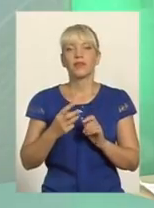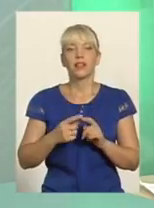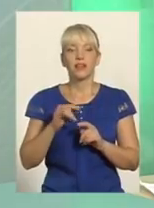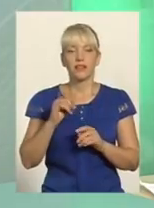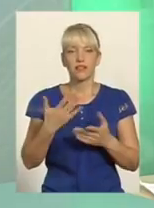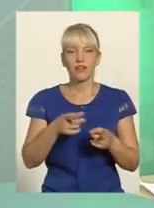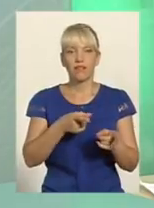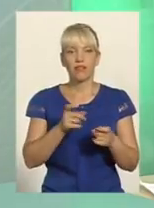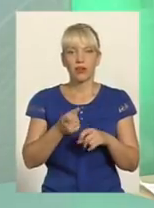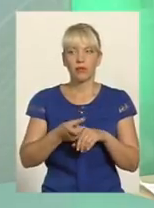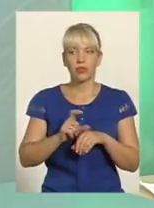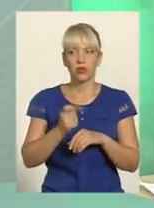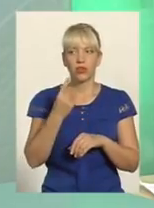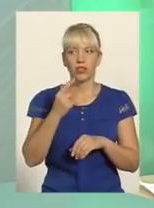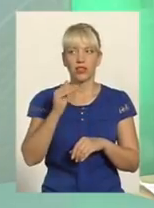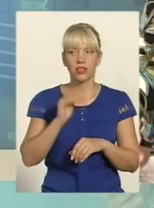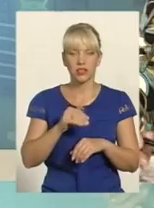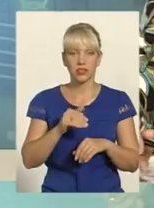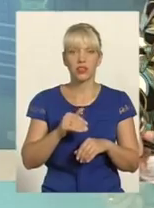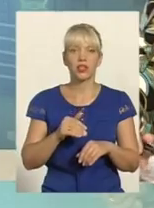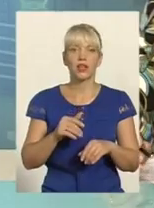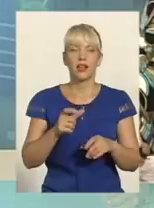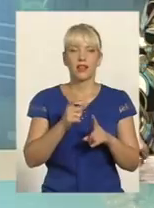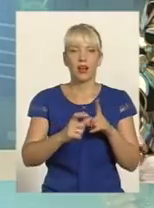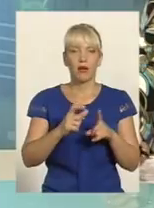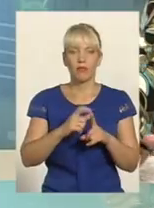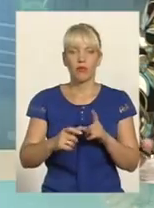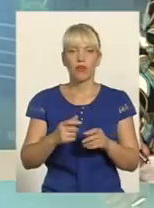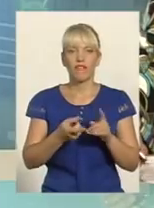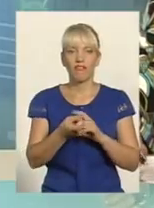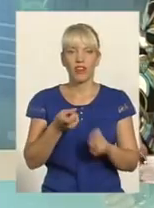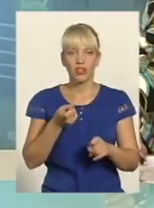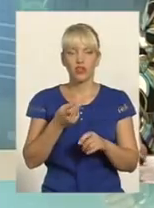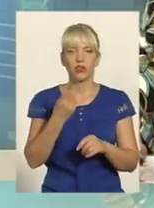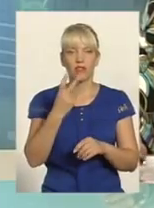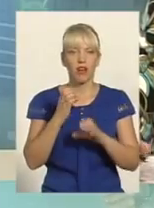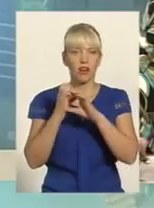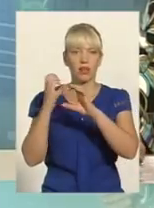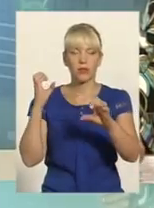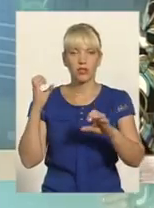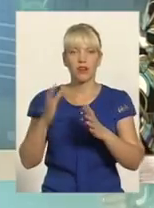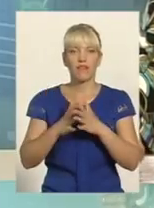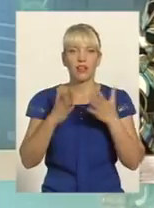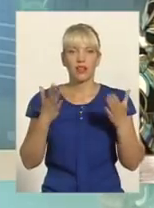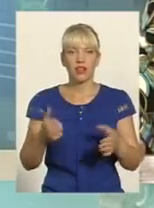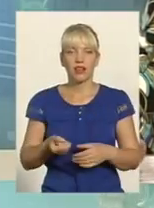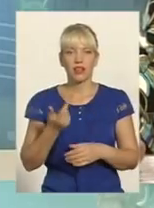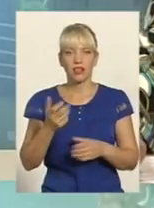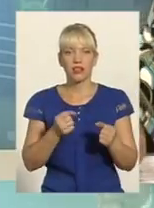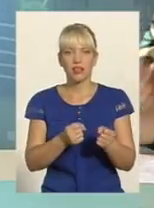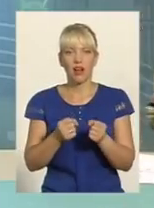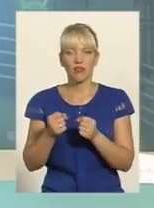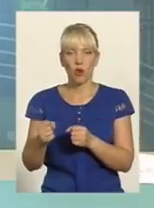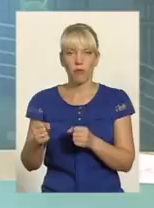тисяч набоїв, вилучено 2 гранатомета, велика кількість автоматів, пістолетів, тобто і перекрито 3 канала Це пов